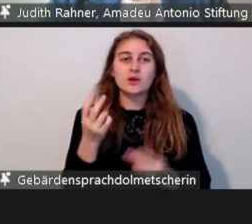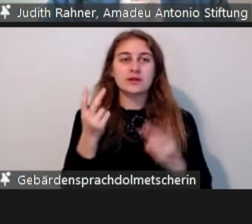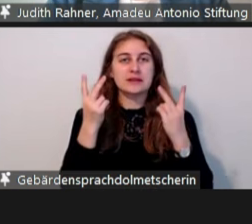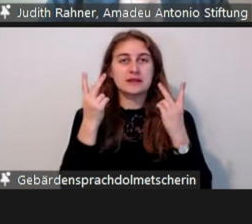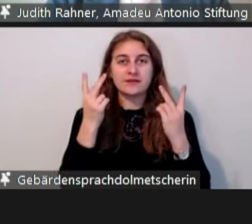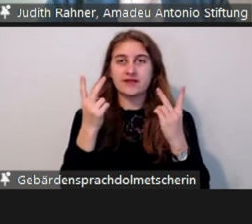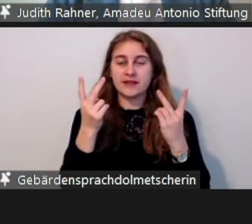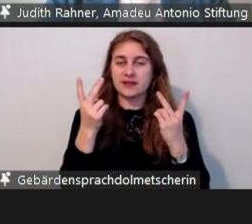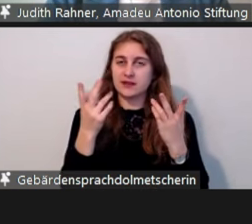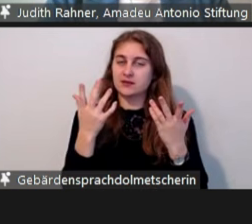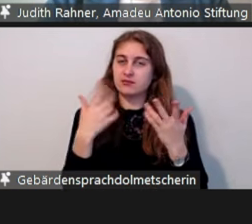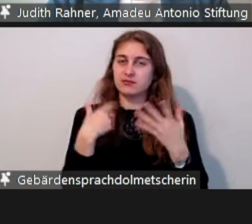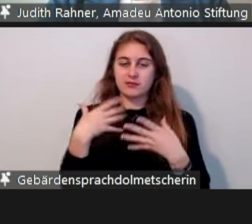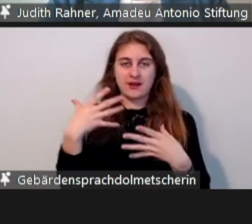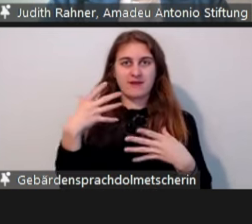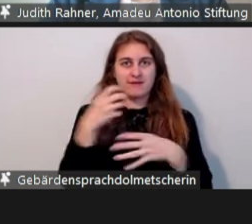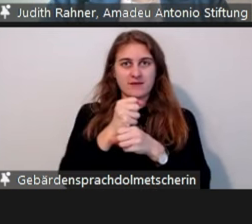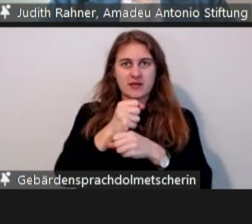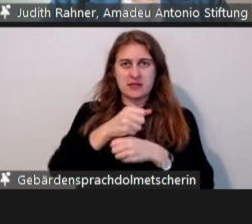Teil des Fazits auch nochmal